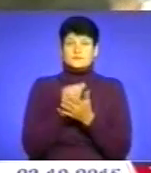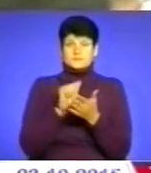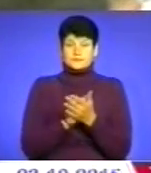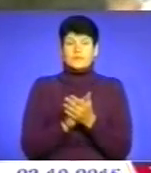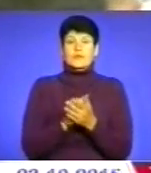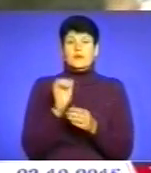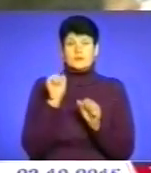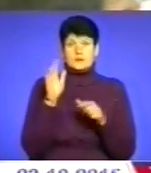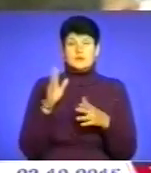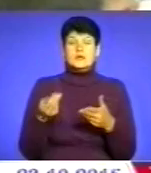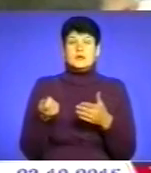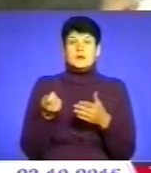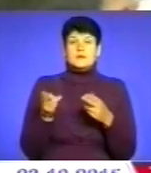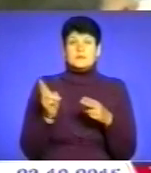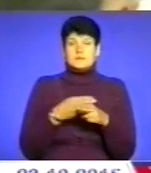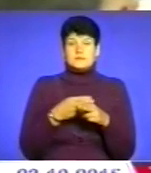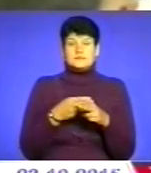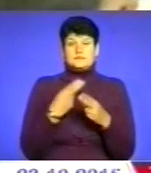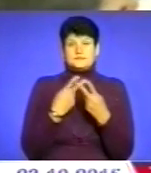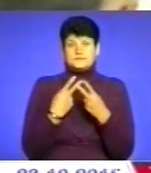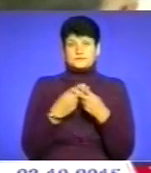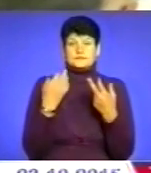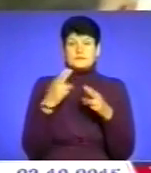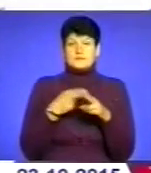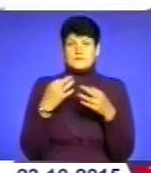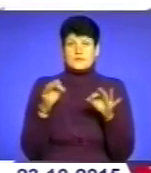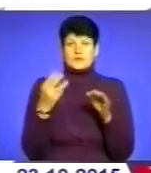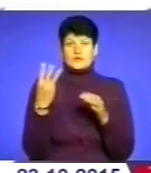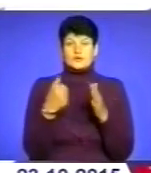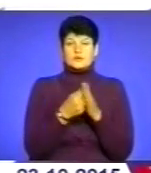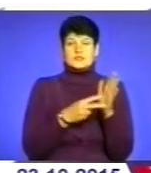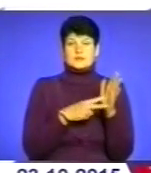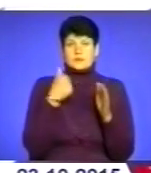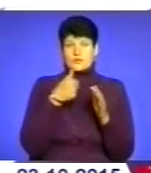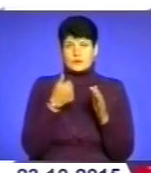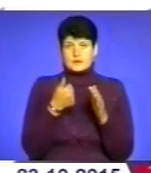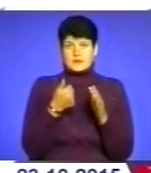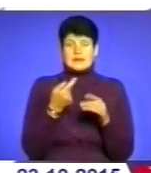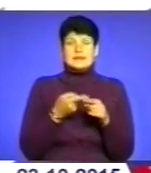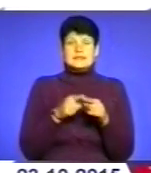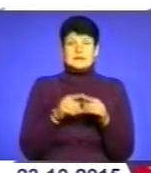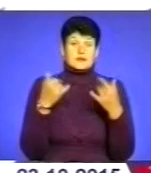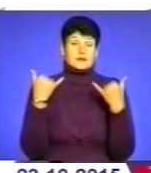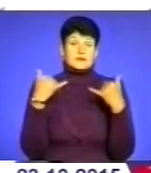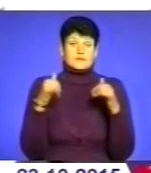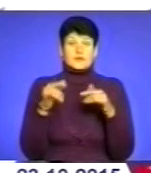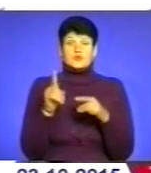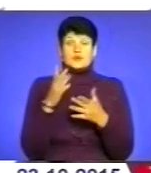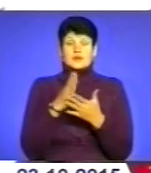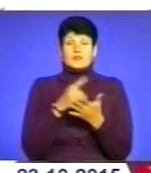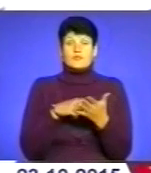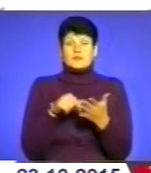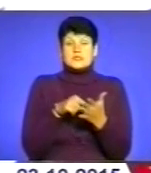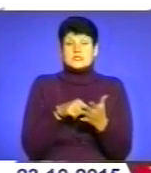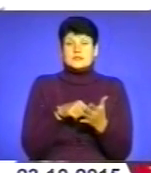позбавлення волі на строк від 3 до 7 років. Суспільний резонанс, який є в місті, щодо цього, він,